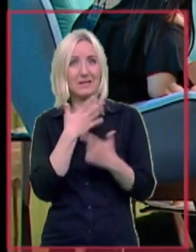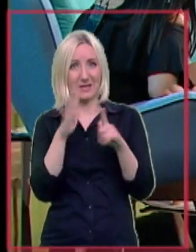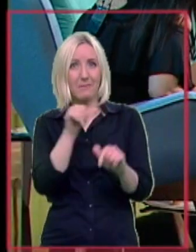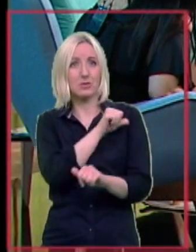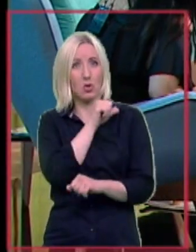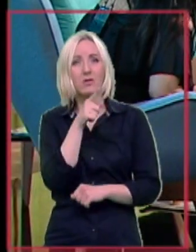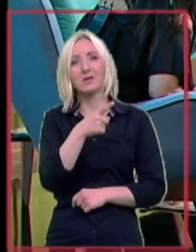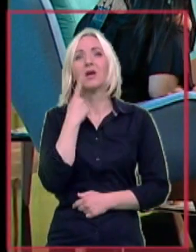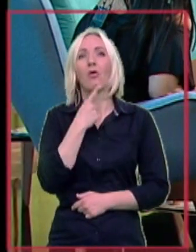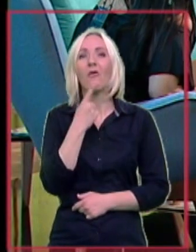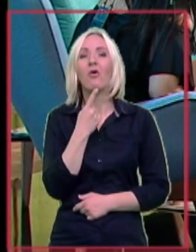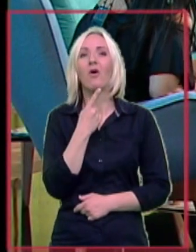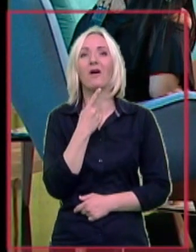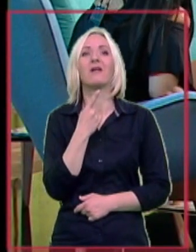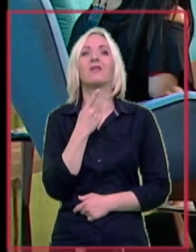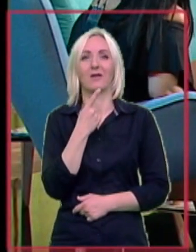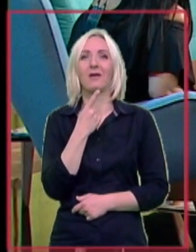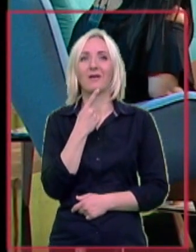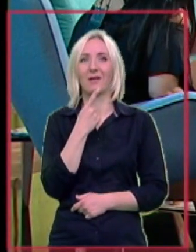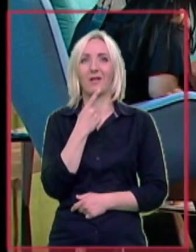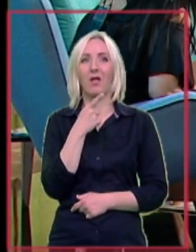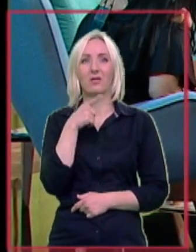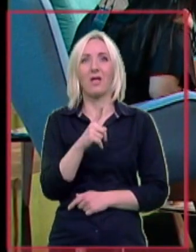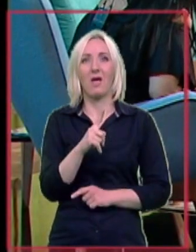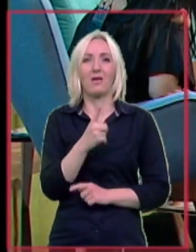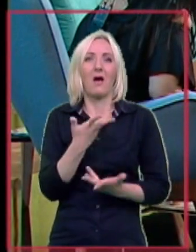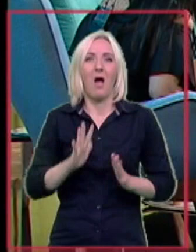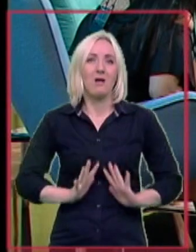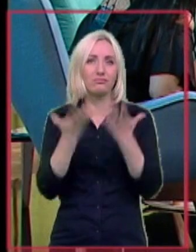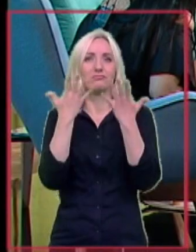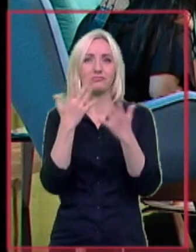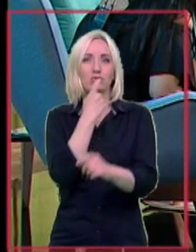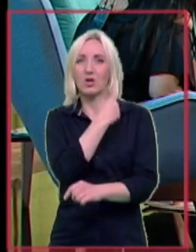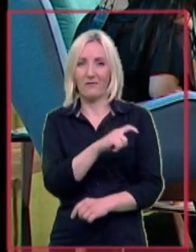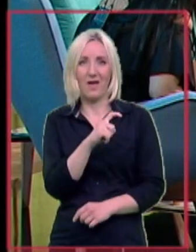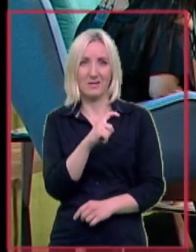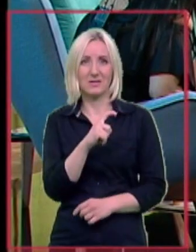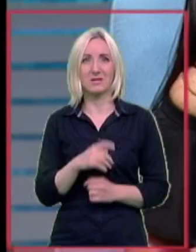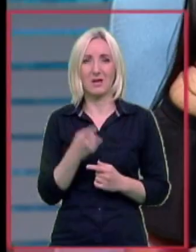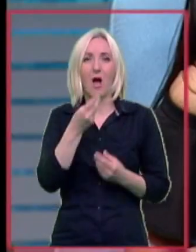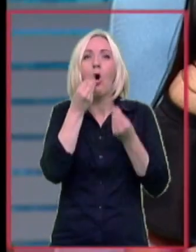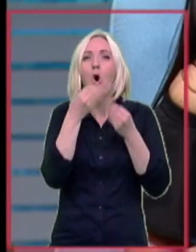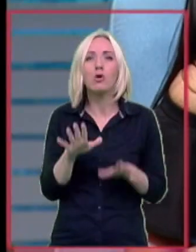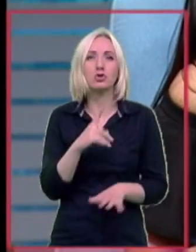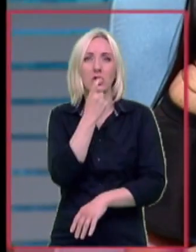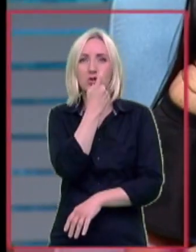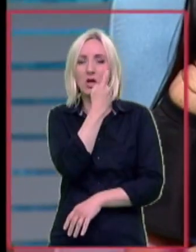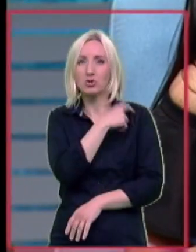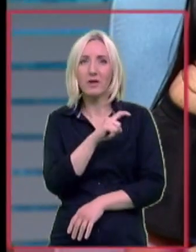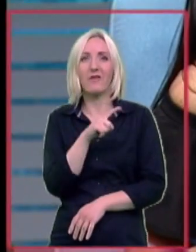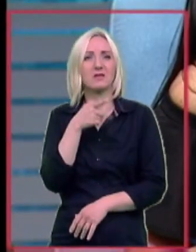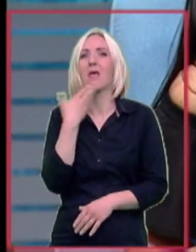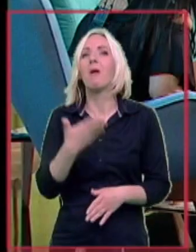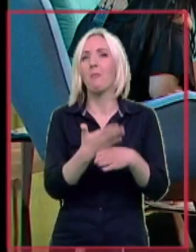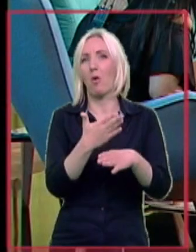ovo je tada se govorilo da je spržen živac, tako je gospodinica Jelena i rekla, da su joj tako rekli, da je oštećen živac, tu